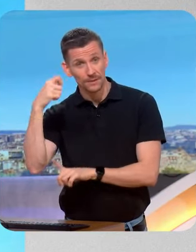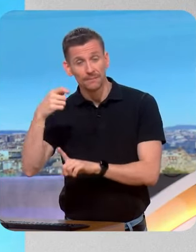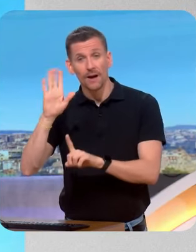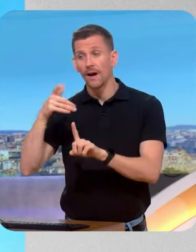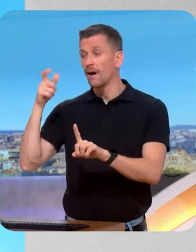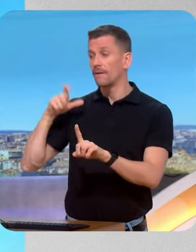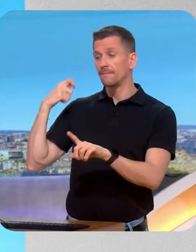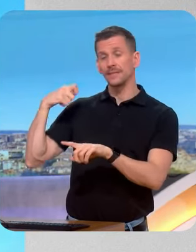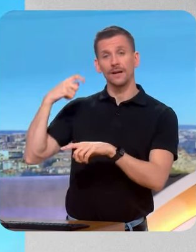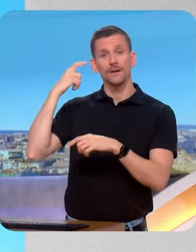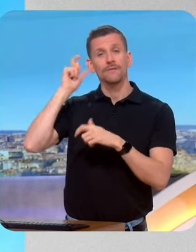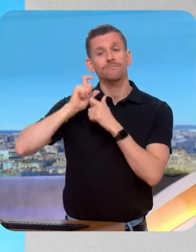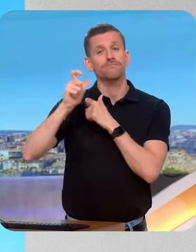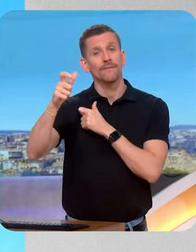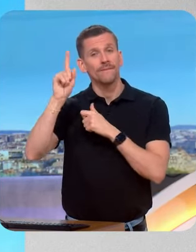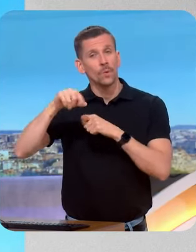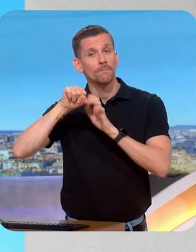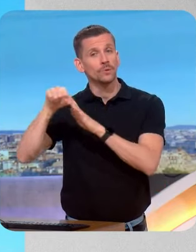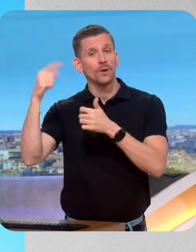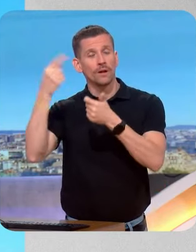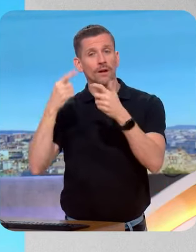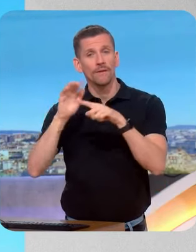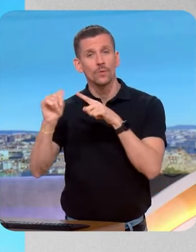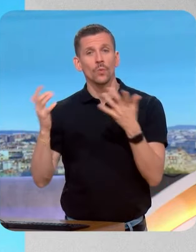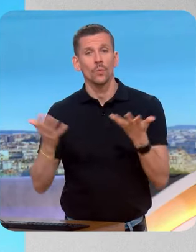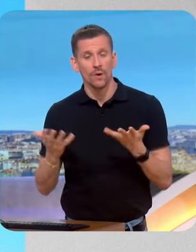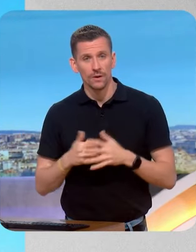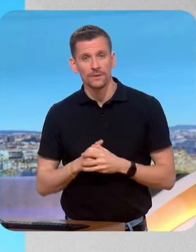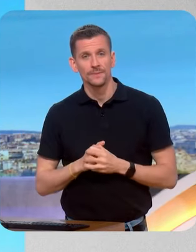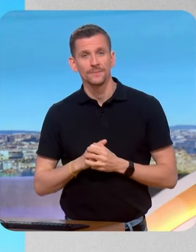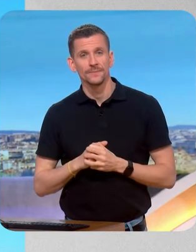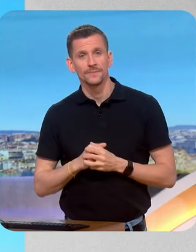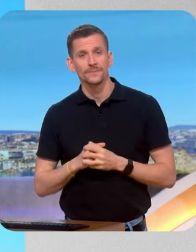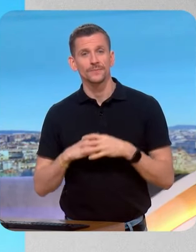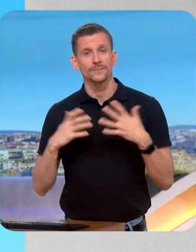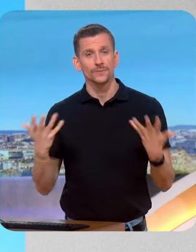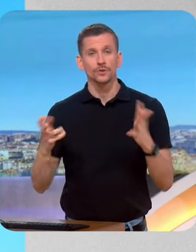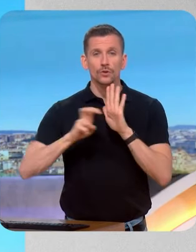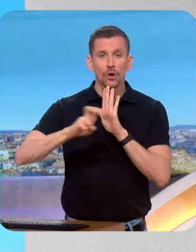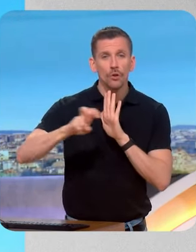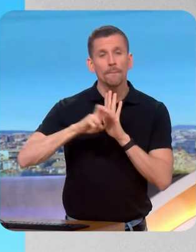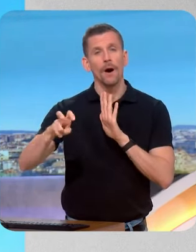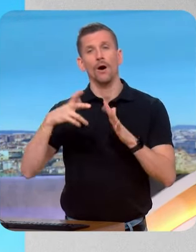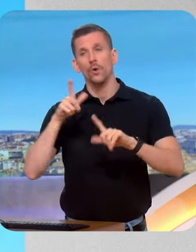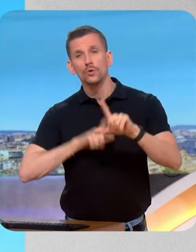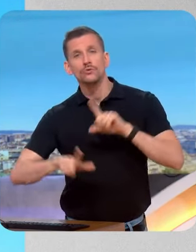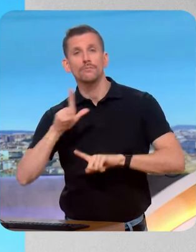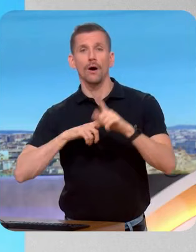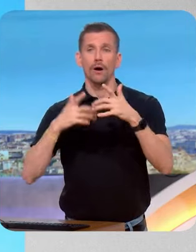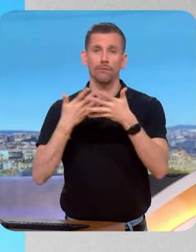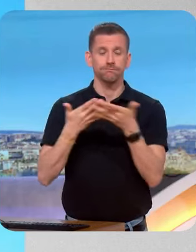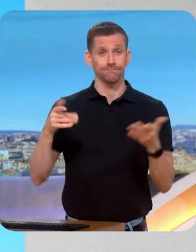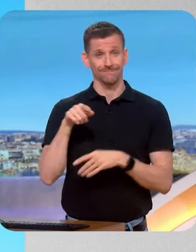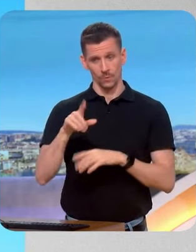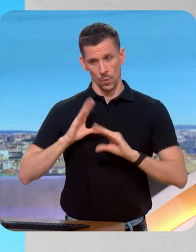réponses pour les Françaises et les Français, sur les sujets du transport, sur les sujets du logement. Et c'est désormais dans le concret